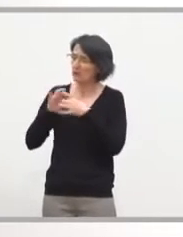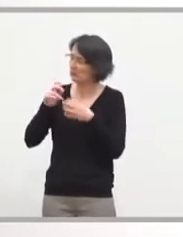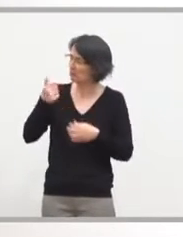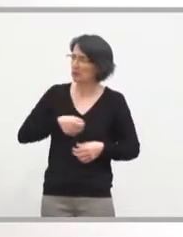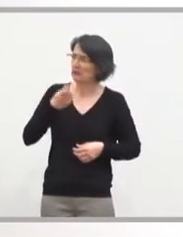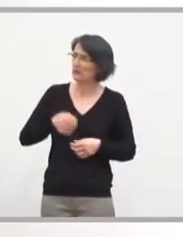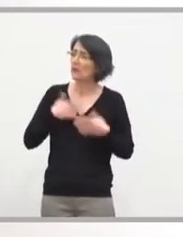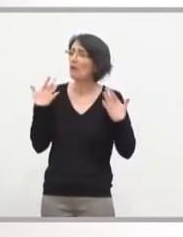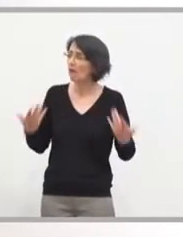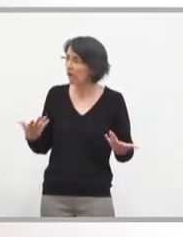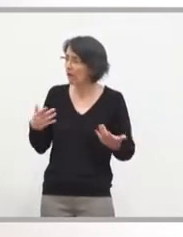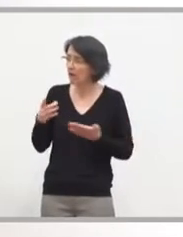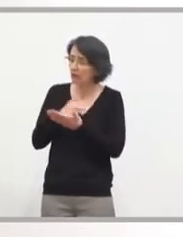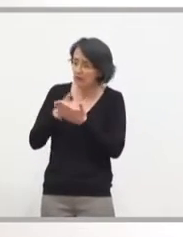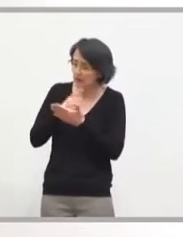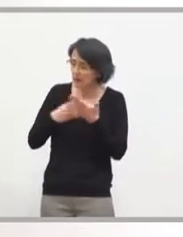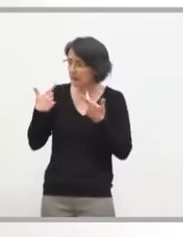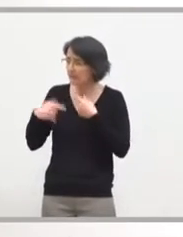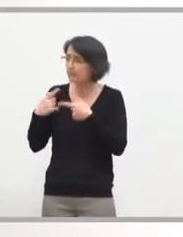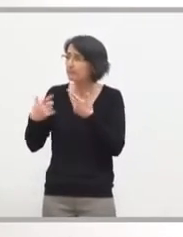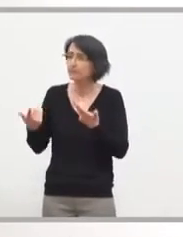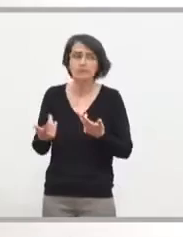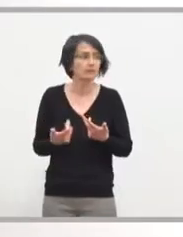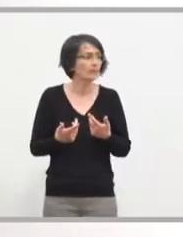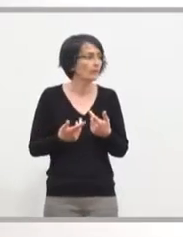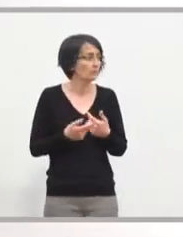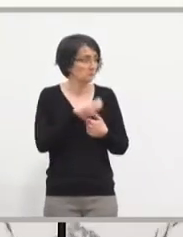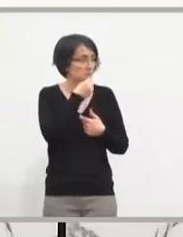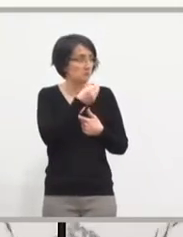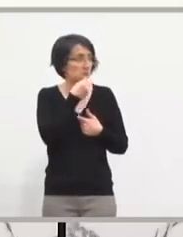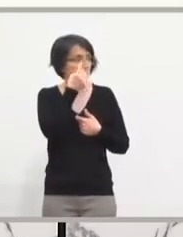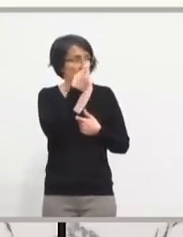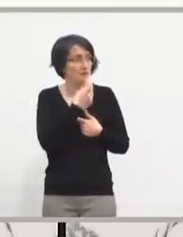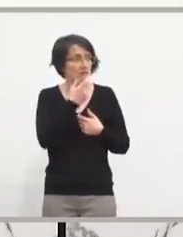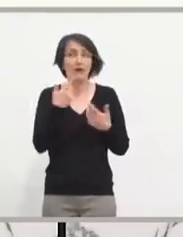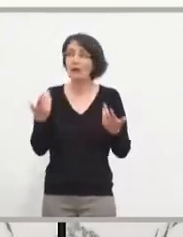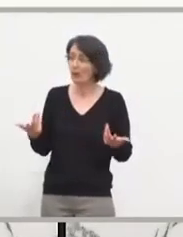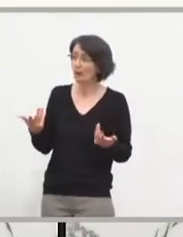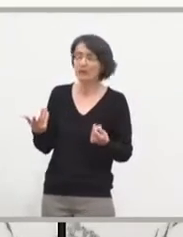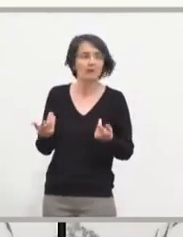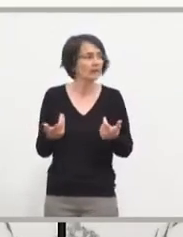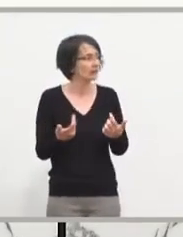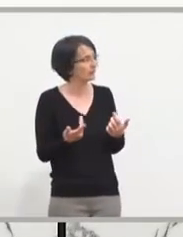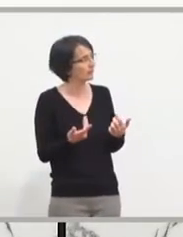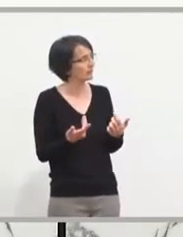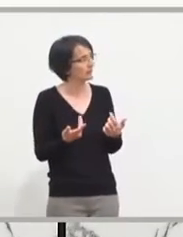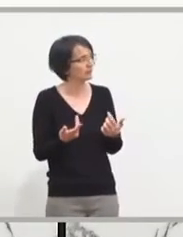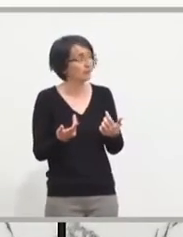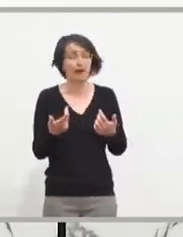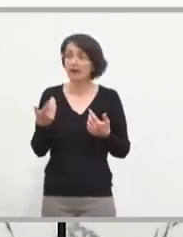Où en sommes-nous de vos discussions ? Excellente, M. Larue. Pardon ? Excellente, M. Larue. Très bien. Où en sommes-nous alors ? Nous sommes rencontrés